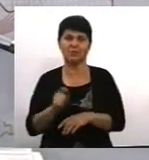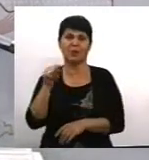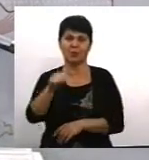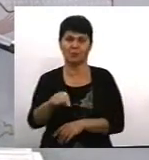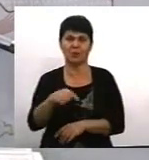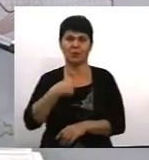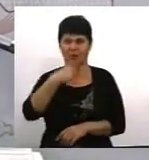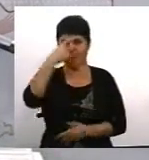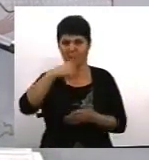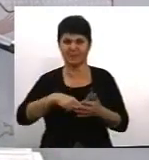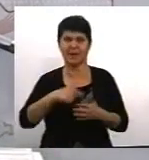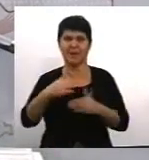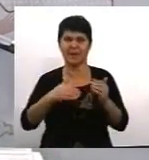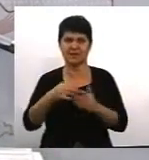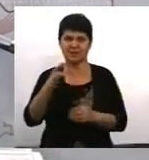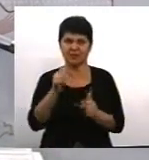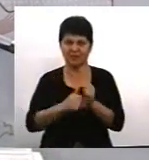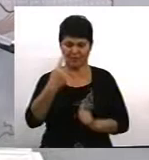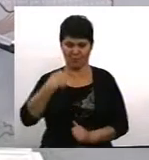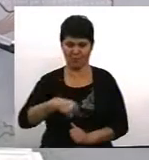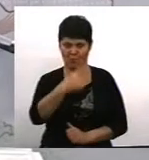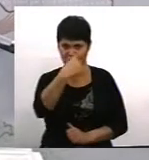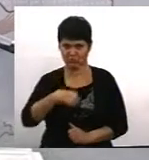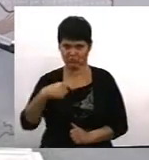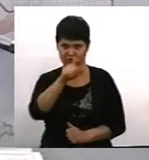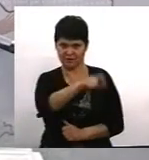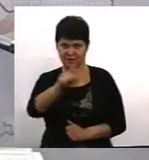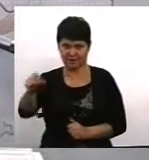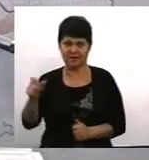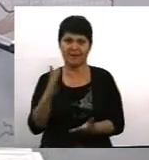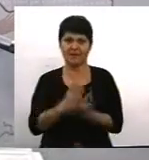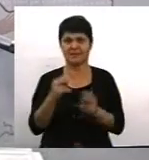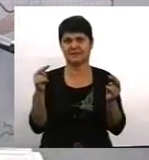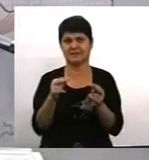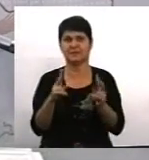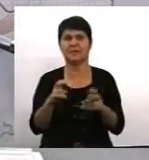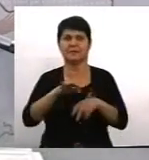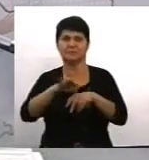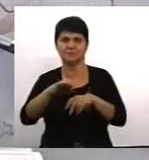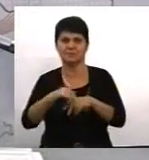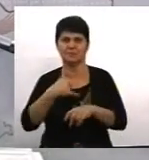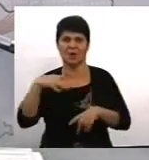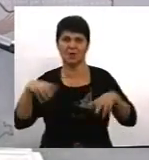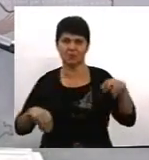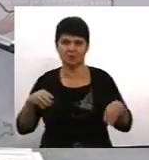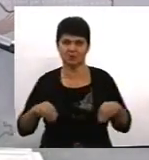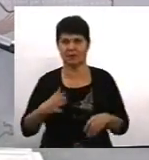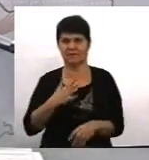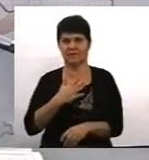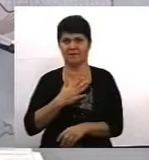практично кожен і кожна з нас ставали свідками того, як відбувається насильство десь у нас по сусідству, в нашій